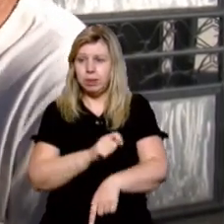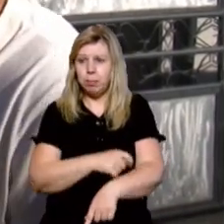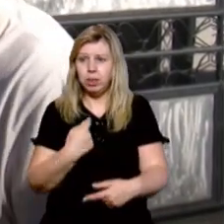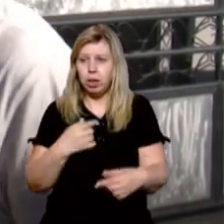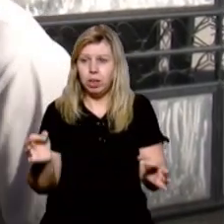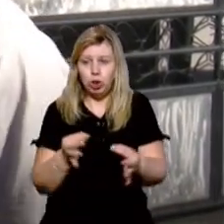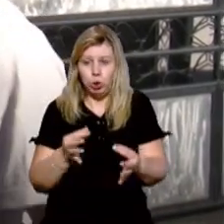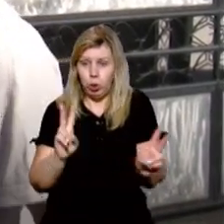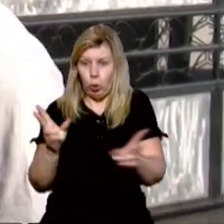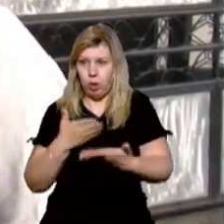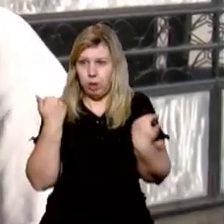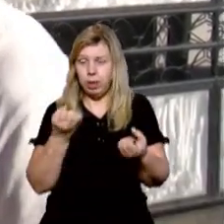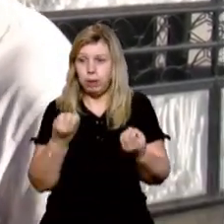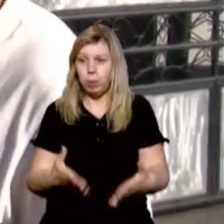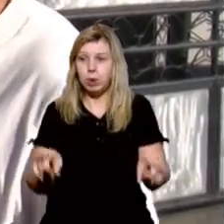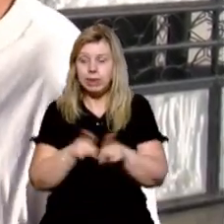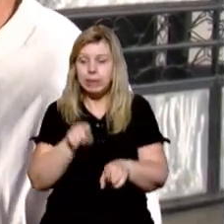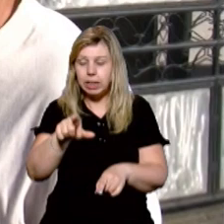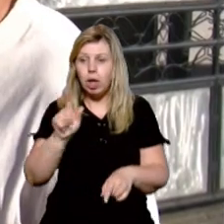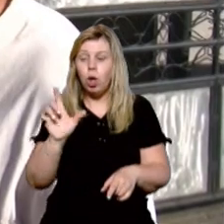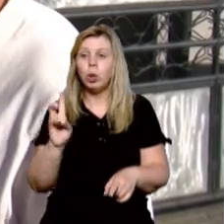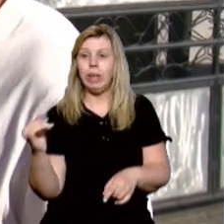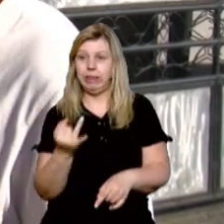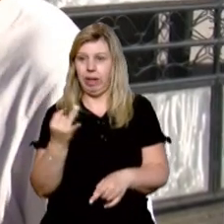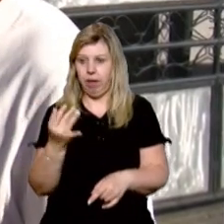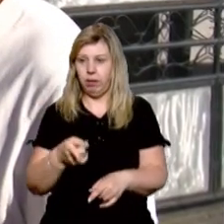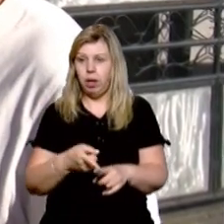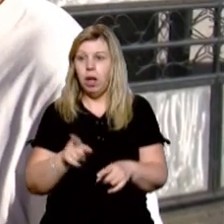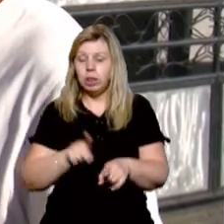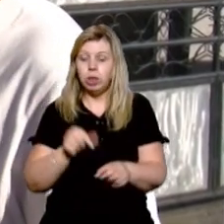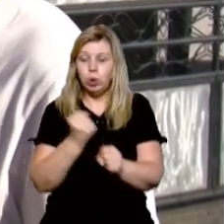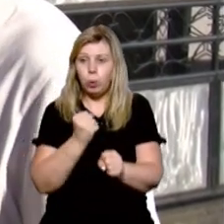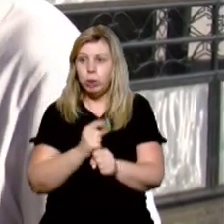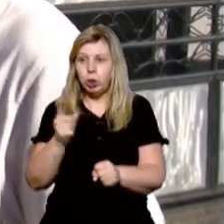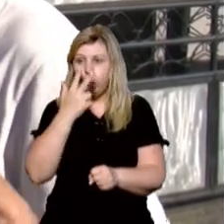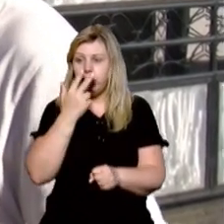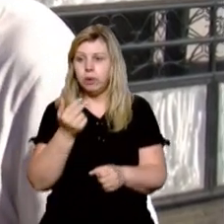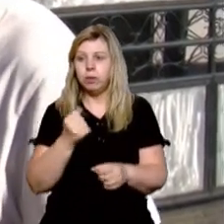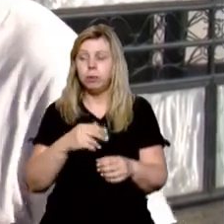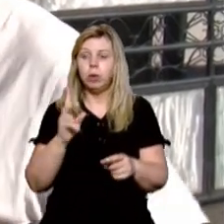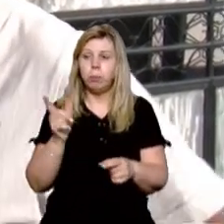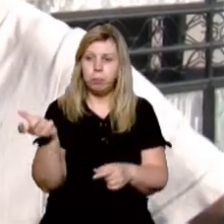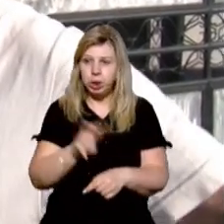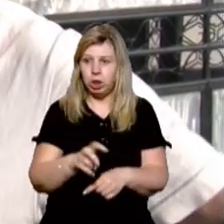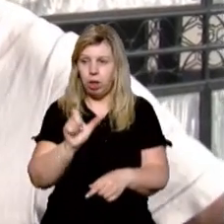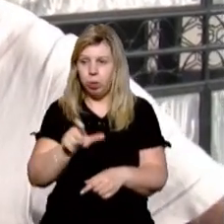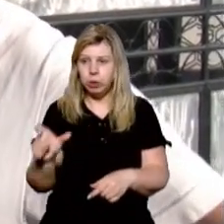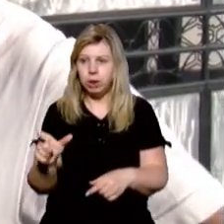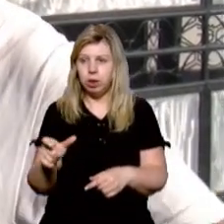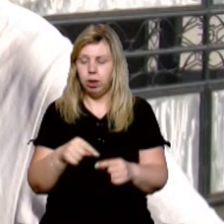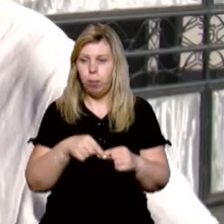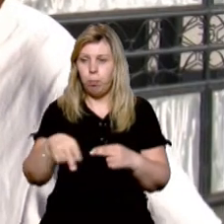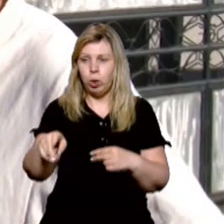більш легше ніколи є. Це просто ті прийшли, чині інтереси. Бо би так і зробили, аж би, наприклад, прийшла осінь, би міг